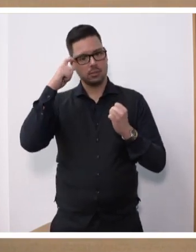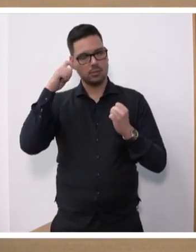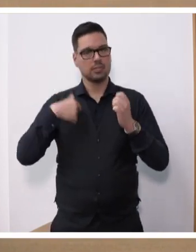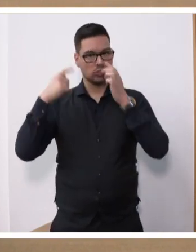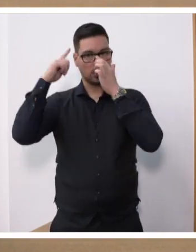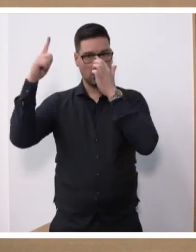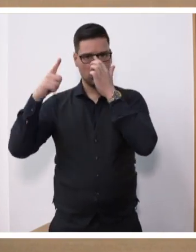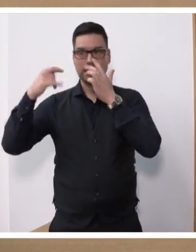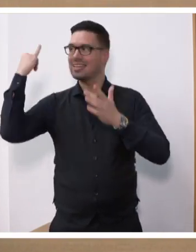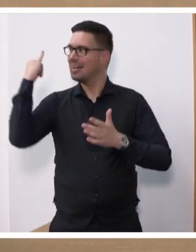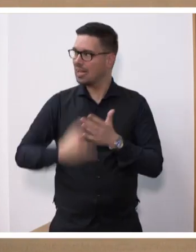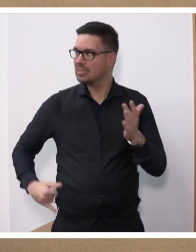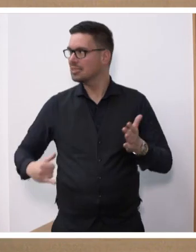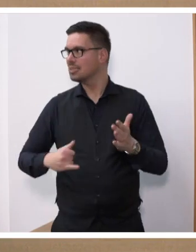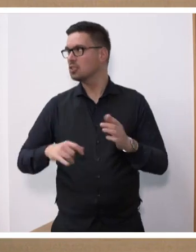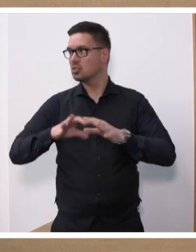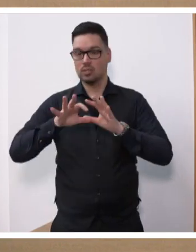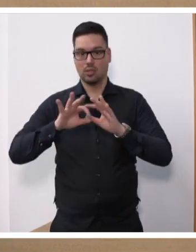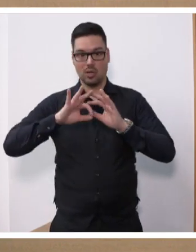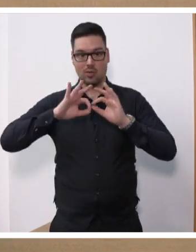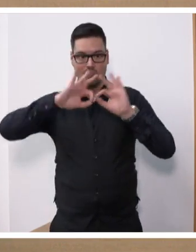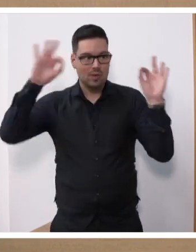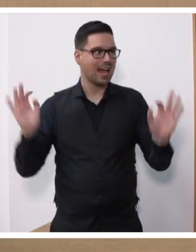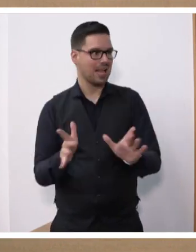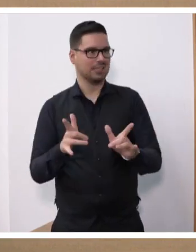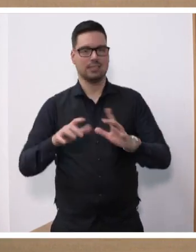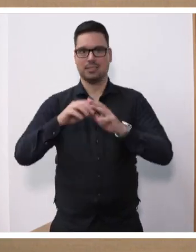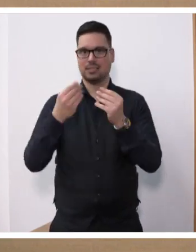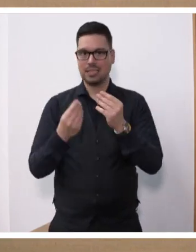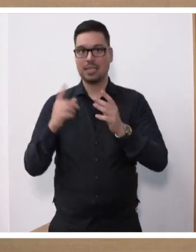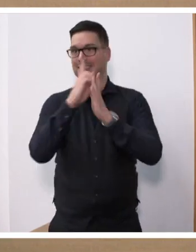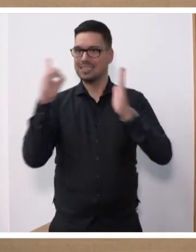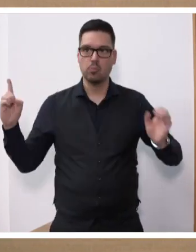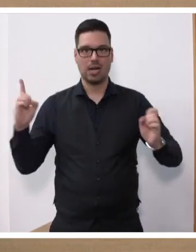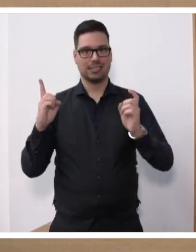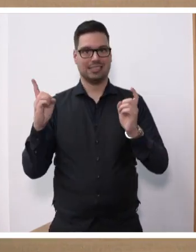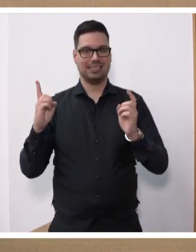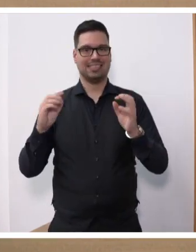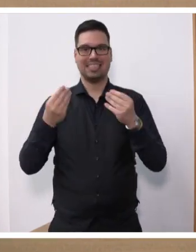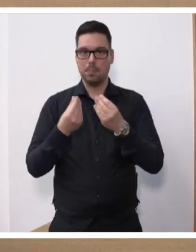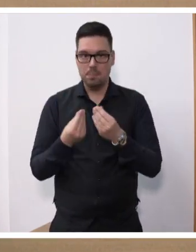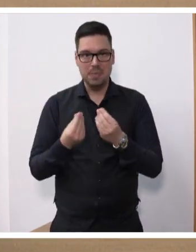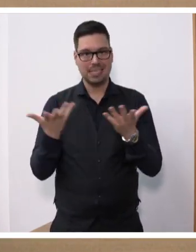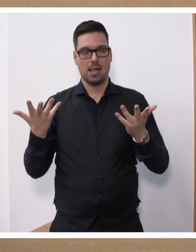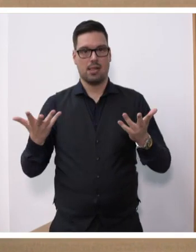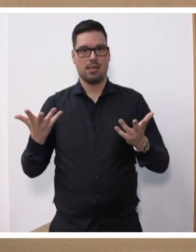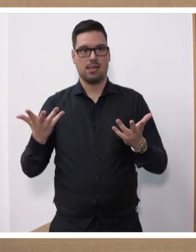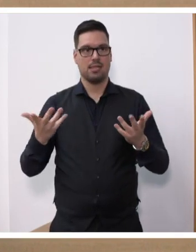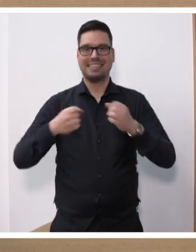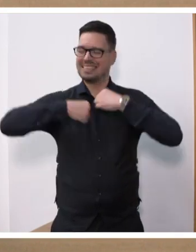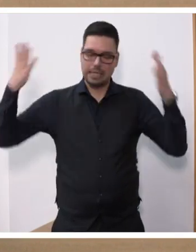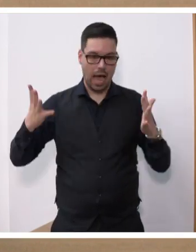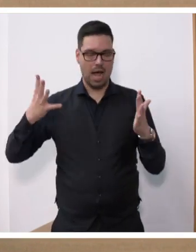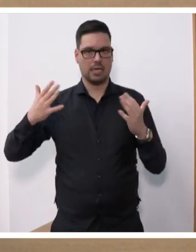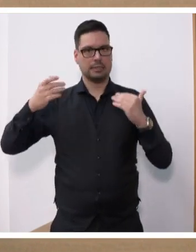überzeugt, dass wir endlich von allen, die Mittel im Rahmen der Demokratieförderung bekommen, ein plausibles Bekenntnis